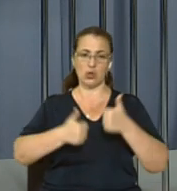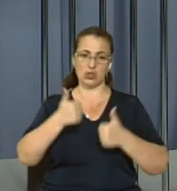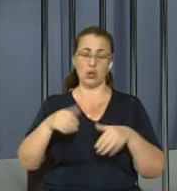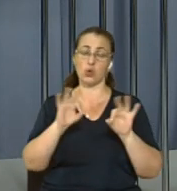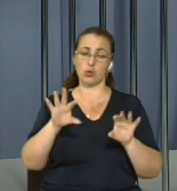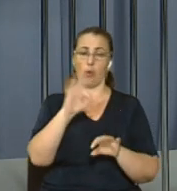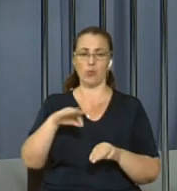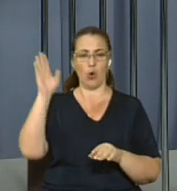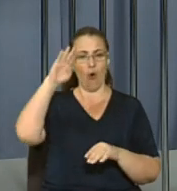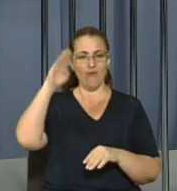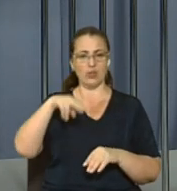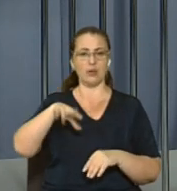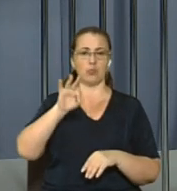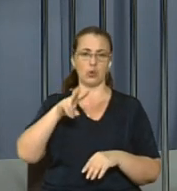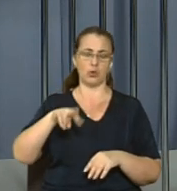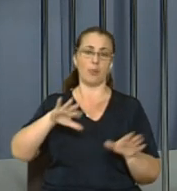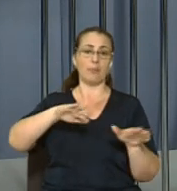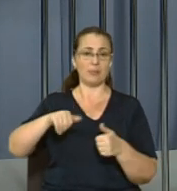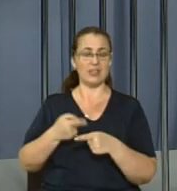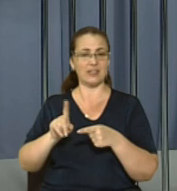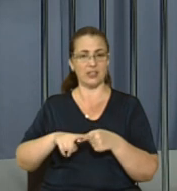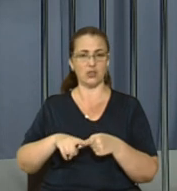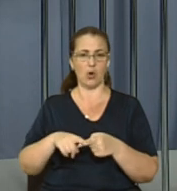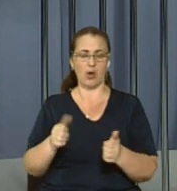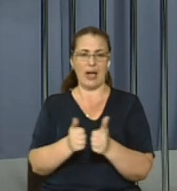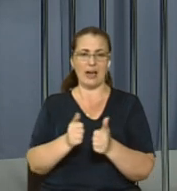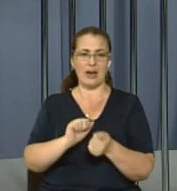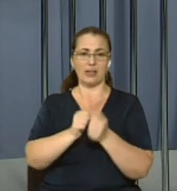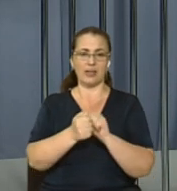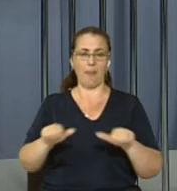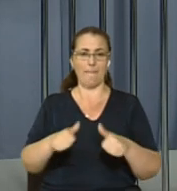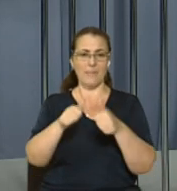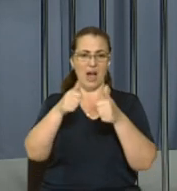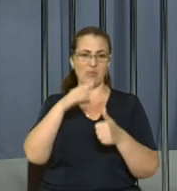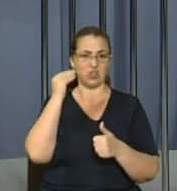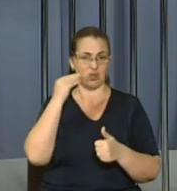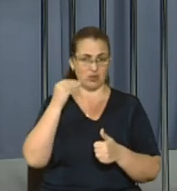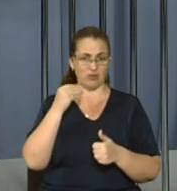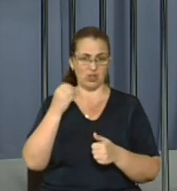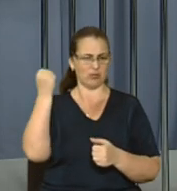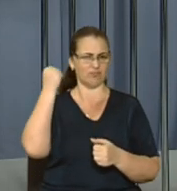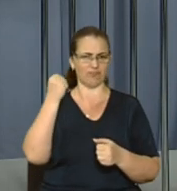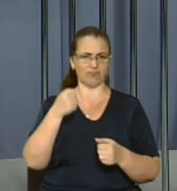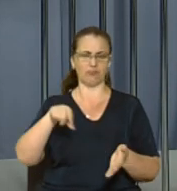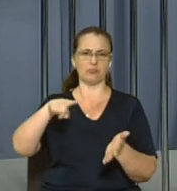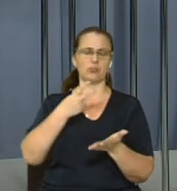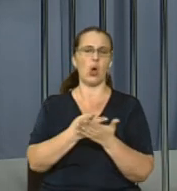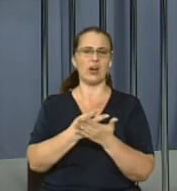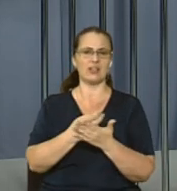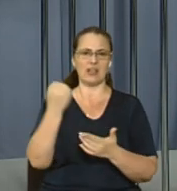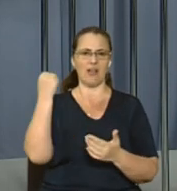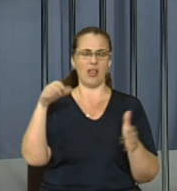водне поло. Після цього на площі перед пам'ятником Тарасу Шевченку встановили рекорд України. Там представили найбільший ветерпольний м'яч.